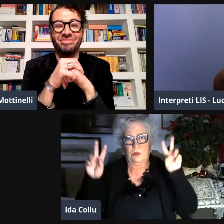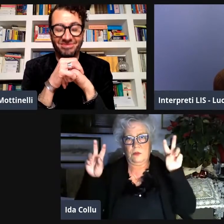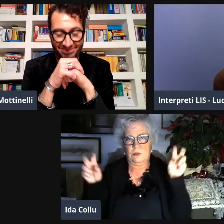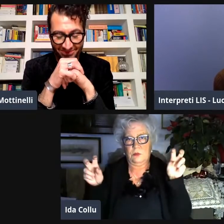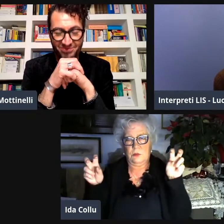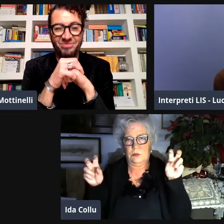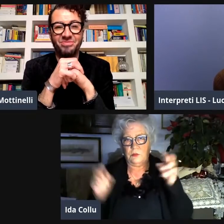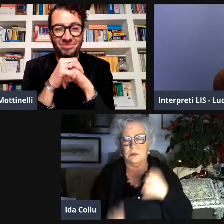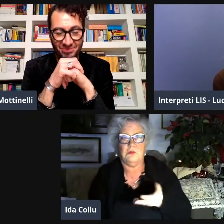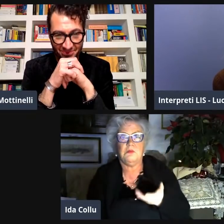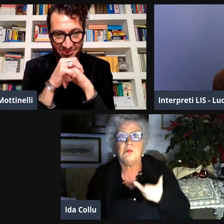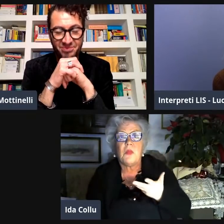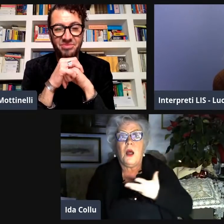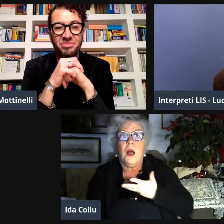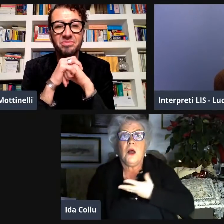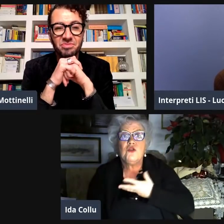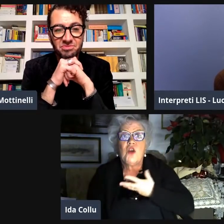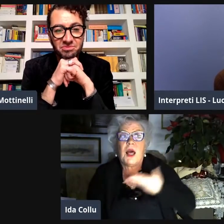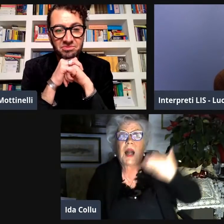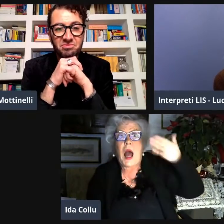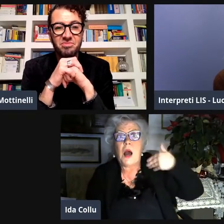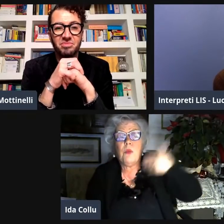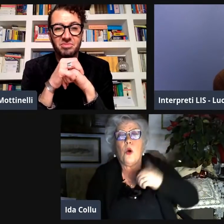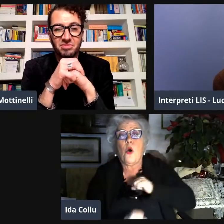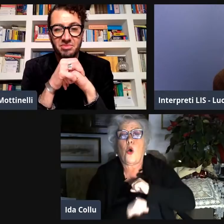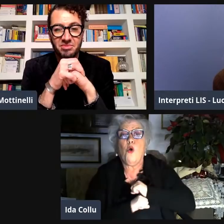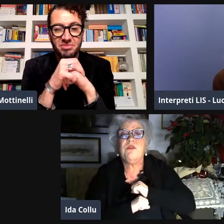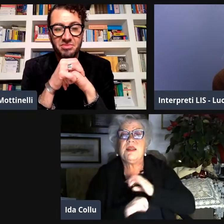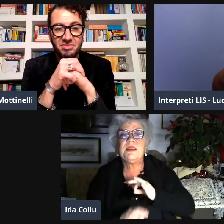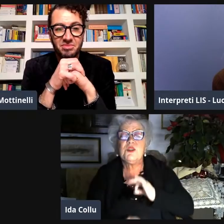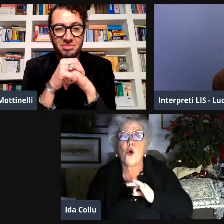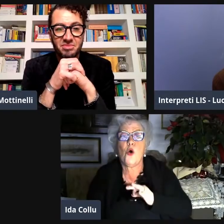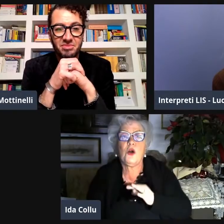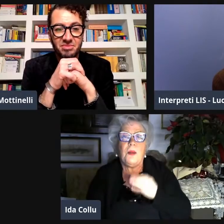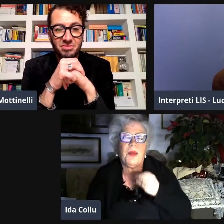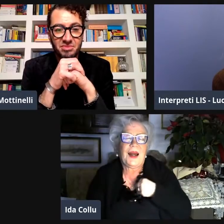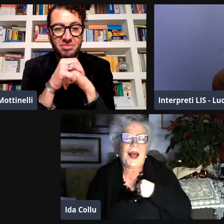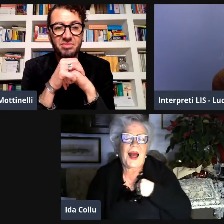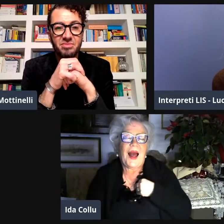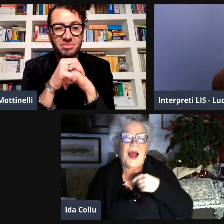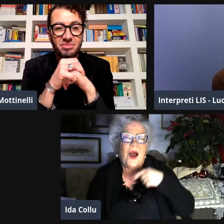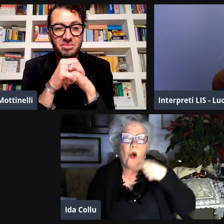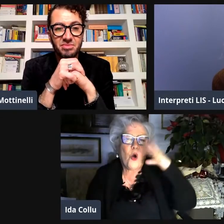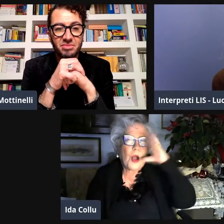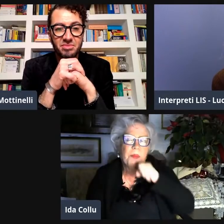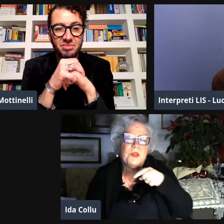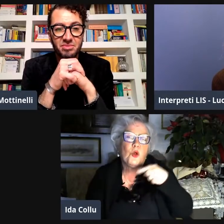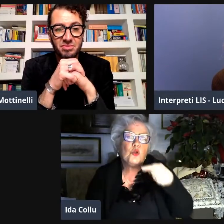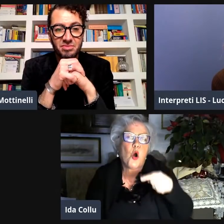linguaggio e comunicazione quello era il nome e all'epoca